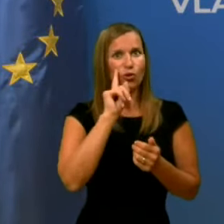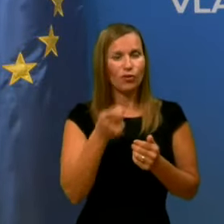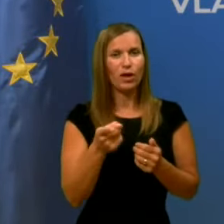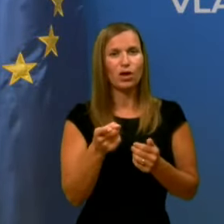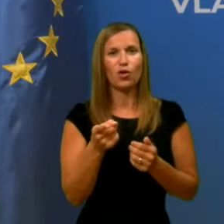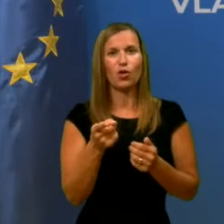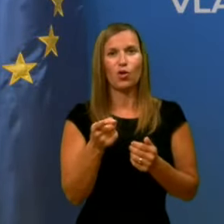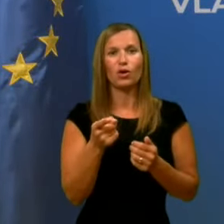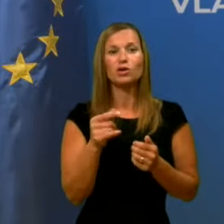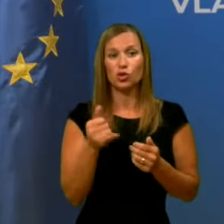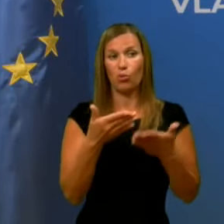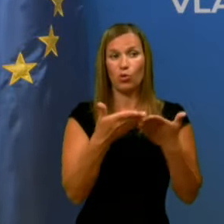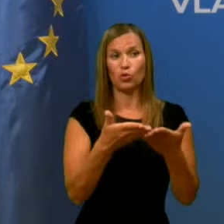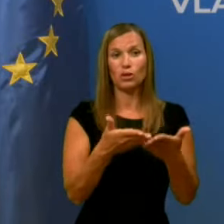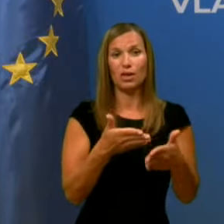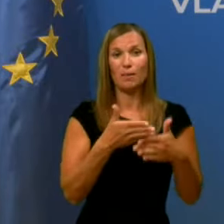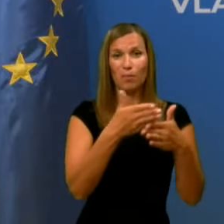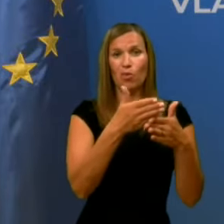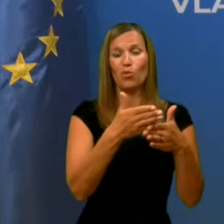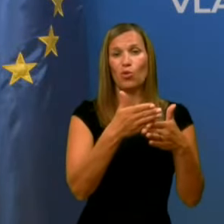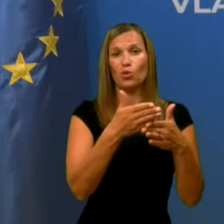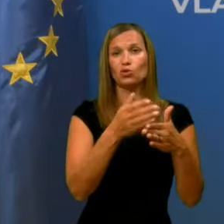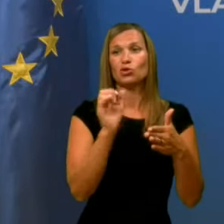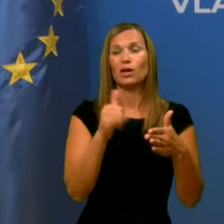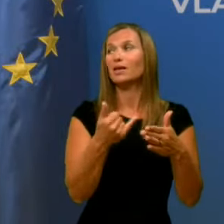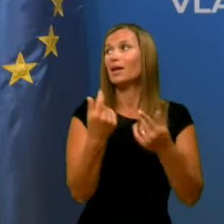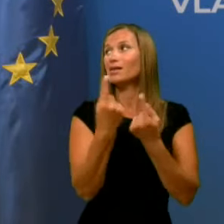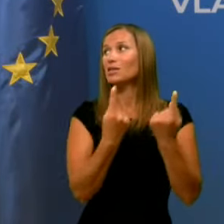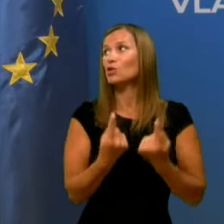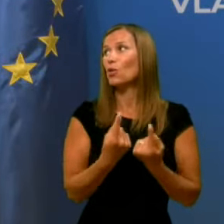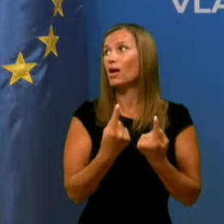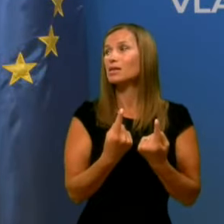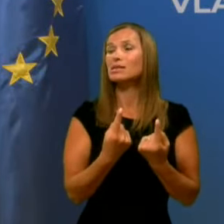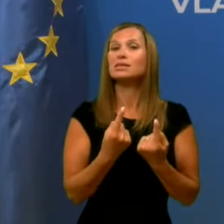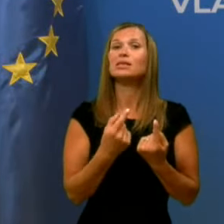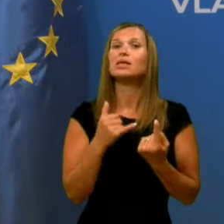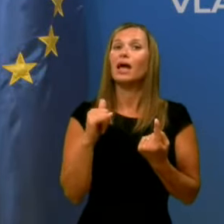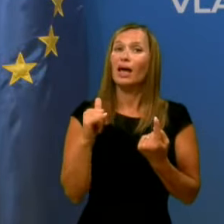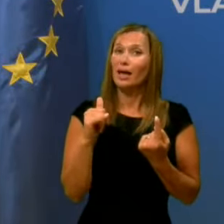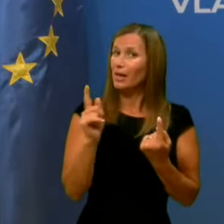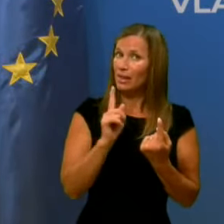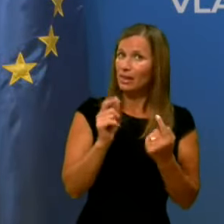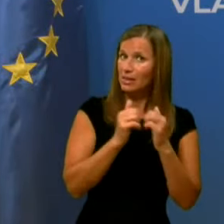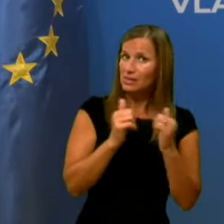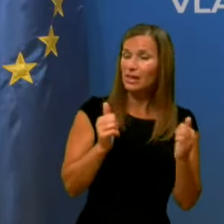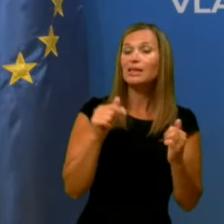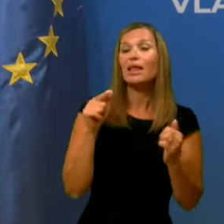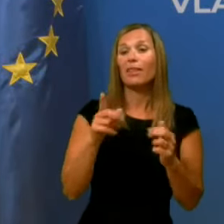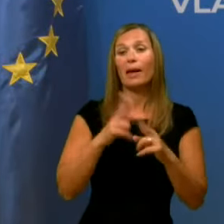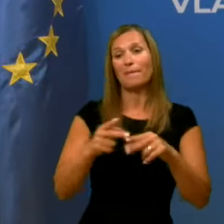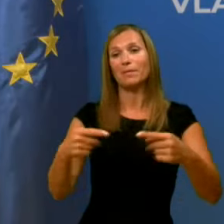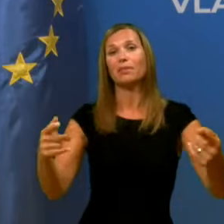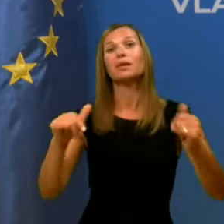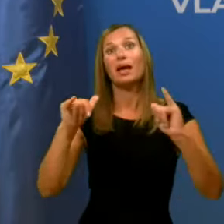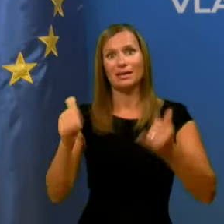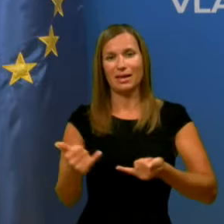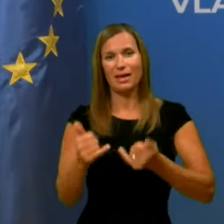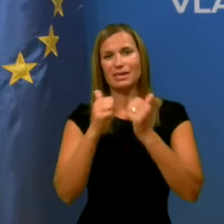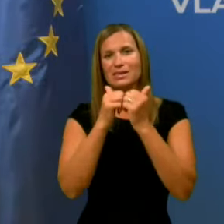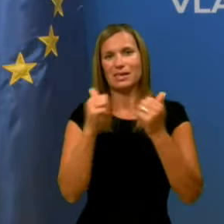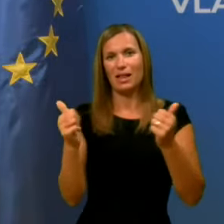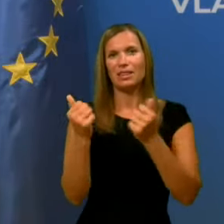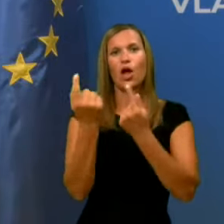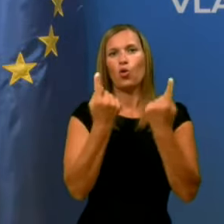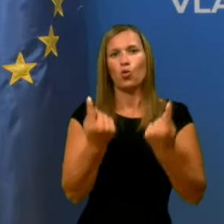ponudili, ker je pač situacija, ki je izredna epidemija, so izredne okoliščine in če ne bomo tu